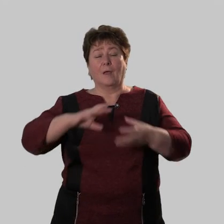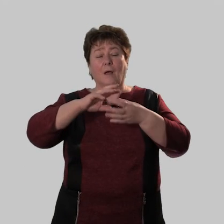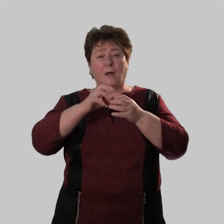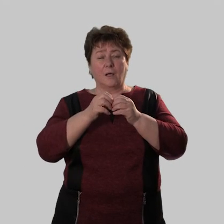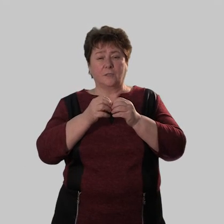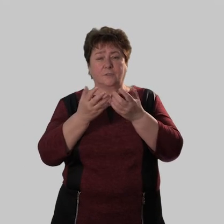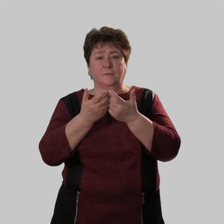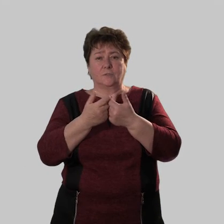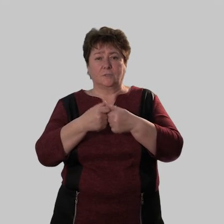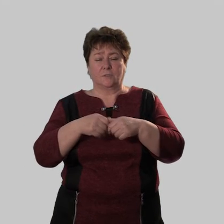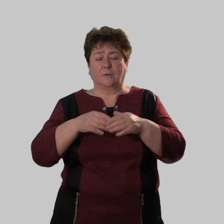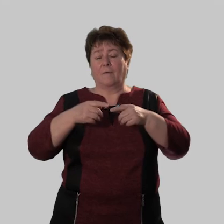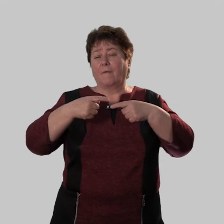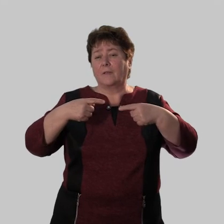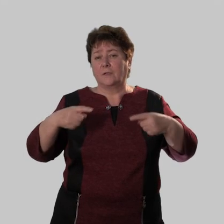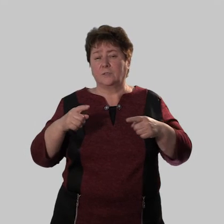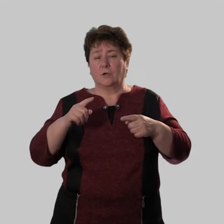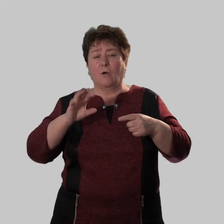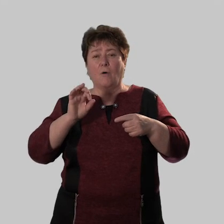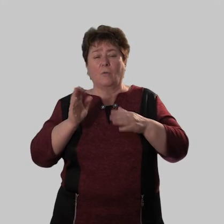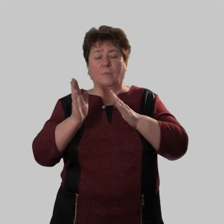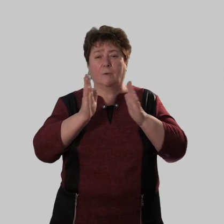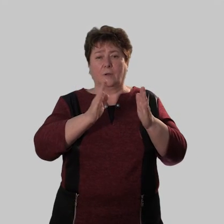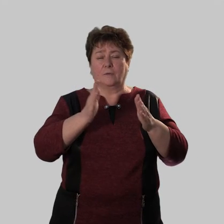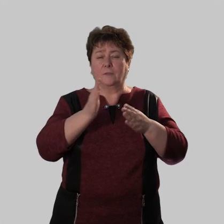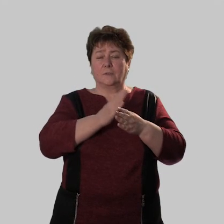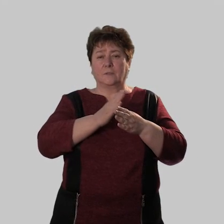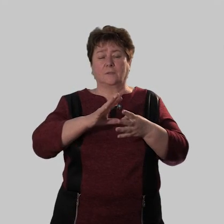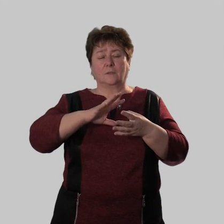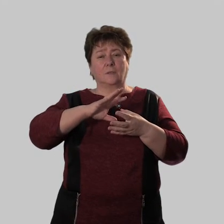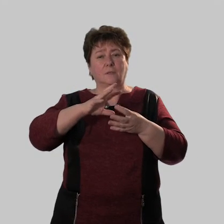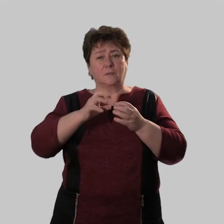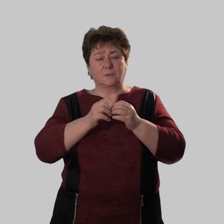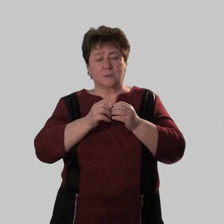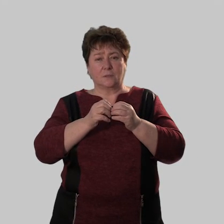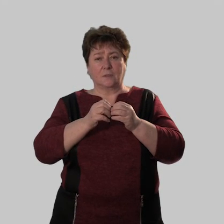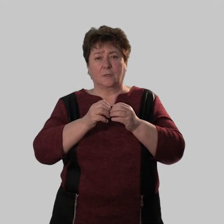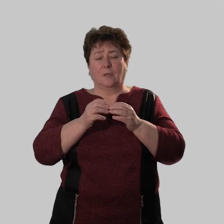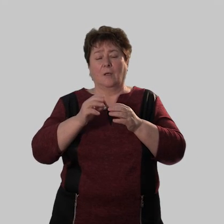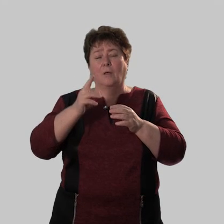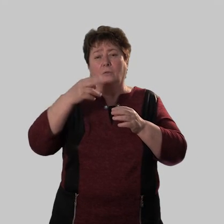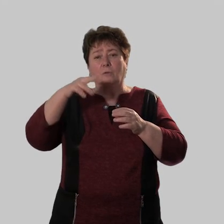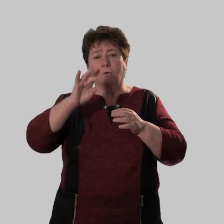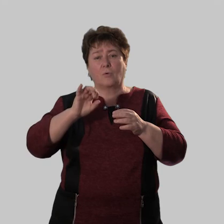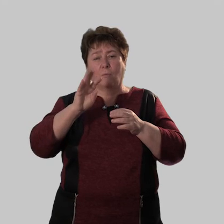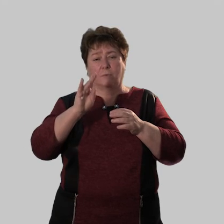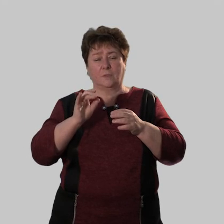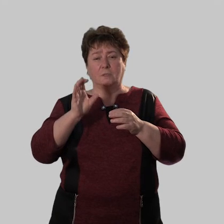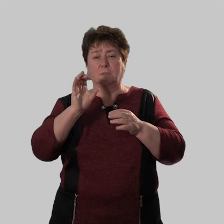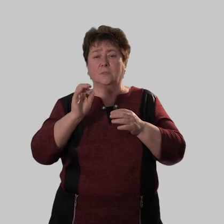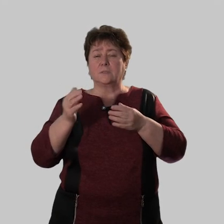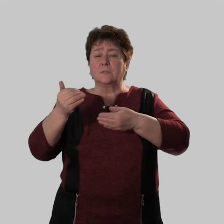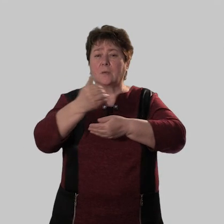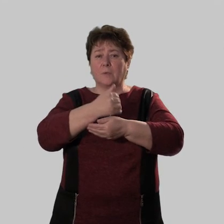количественные числительные в отличие от порядковых делятся на целые дробные и собирательные